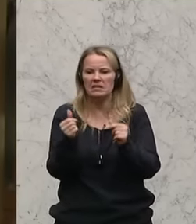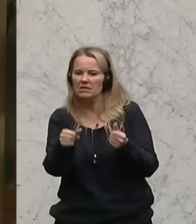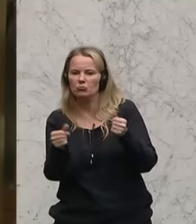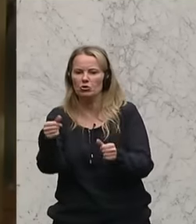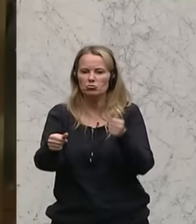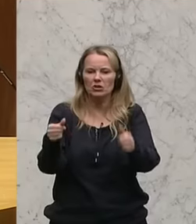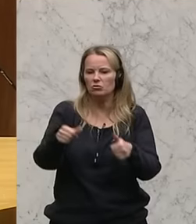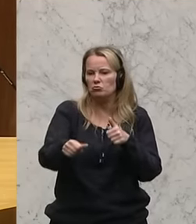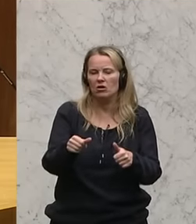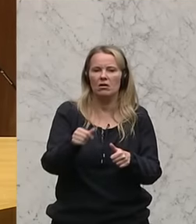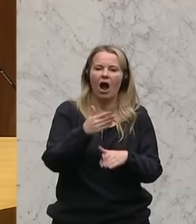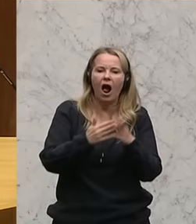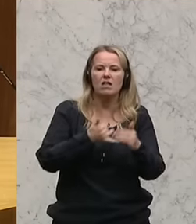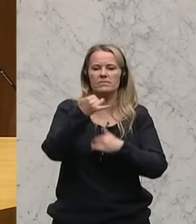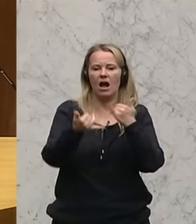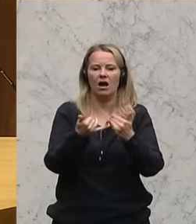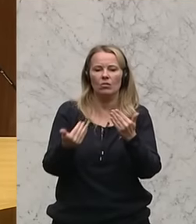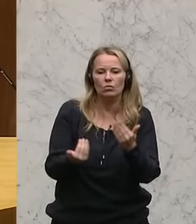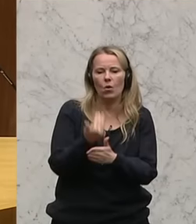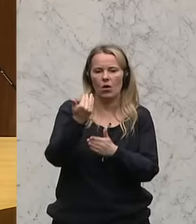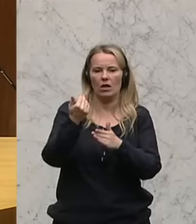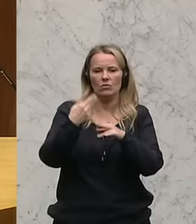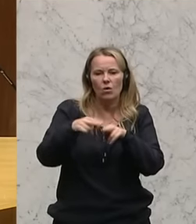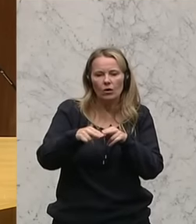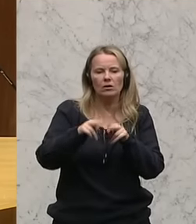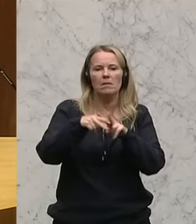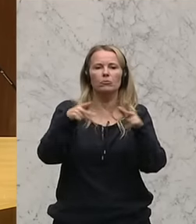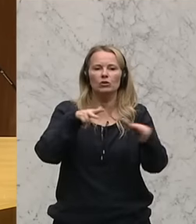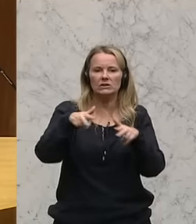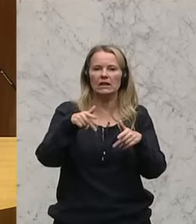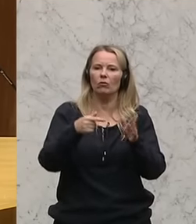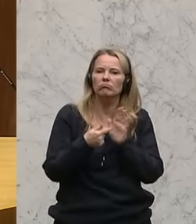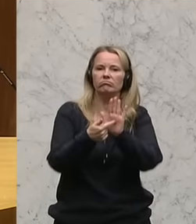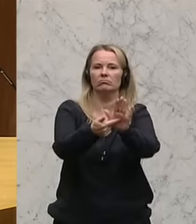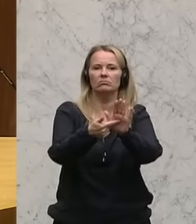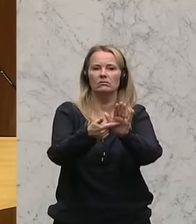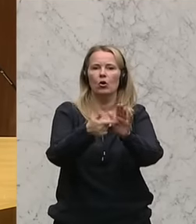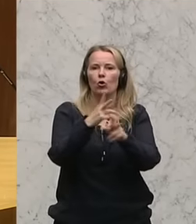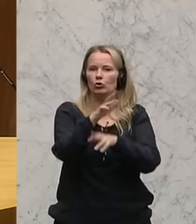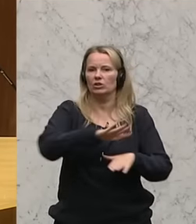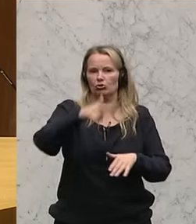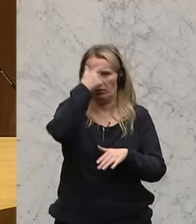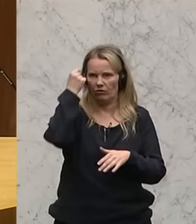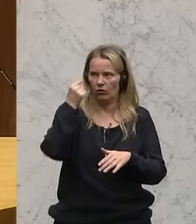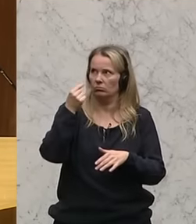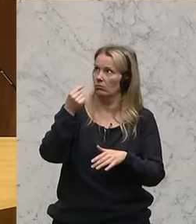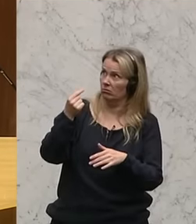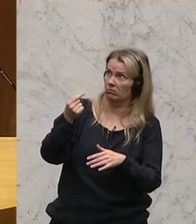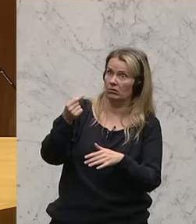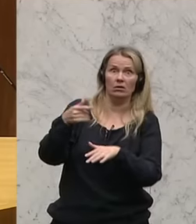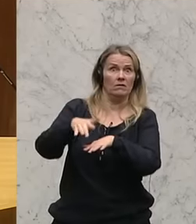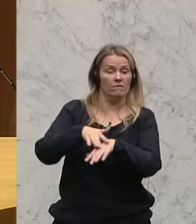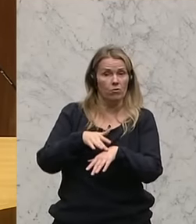das halbjährlich aufs Neue auf die österreichische Bevölkerung losgelassen wird, schlussendlich aber dazu führt,